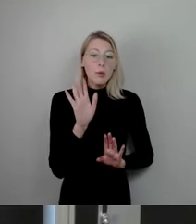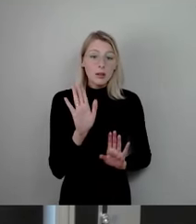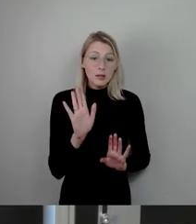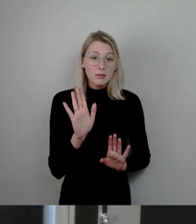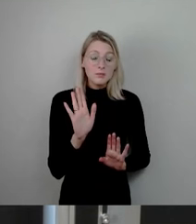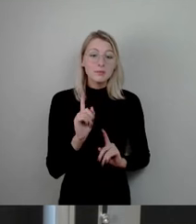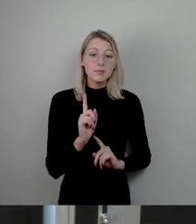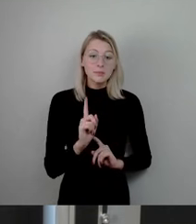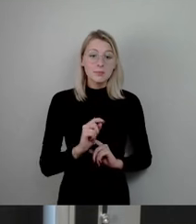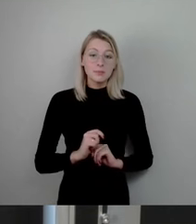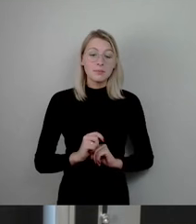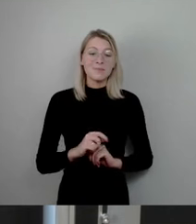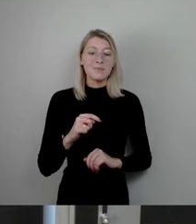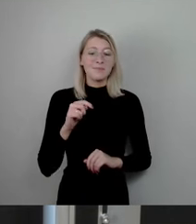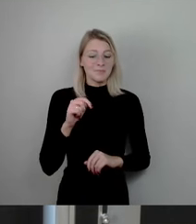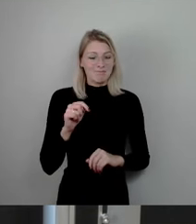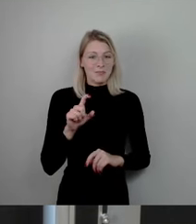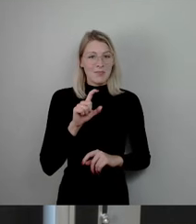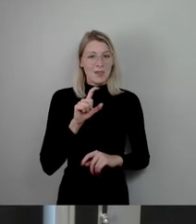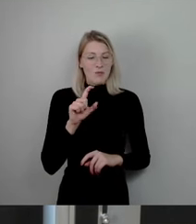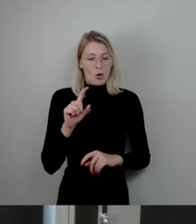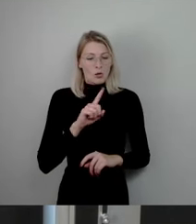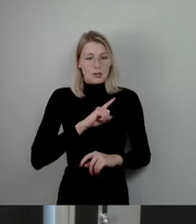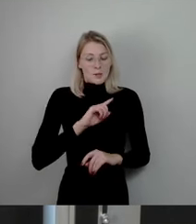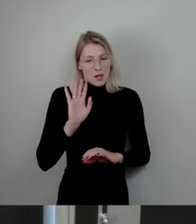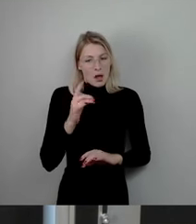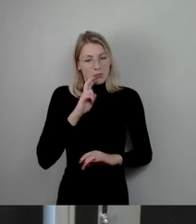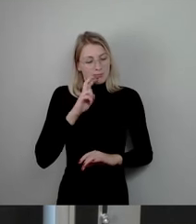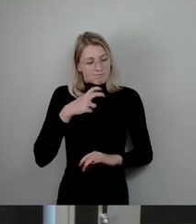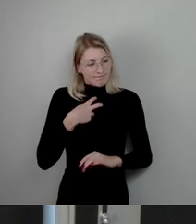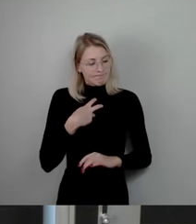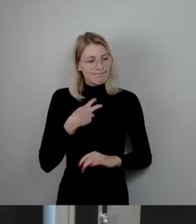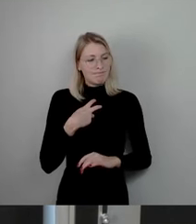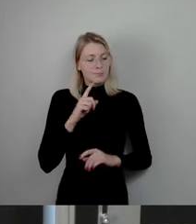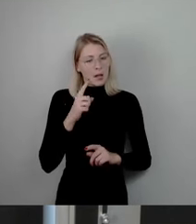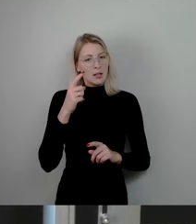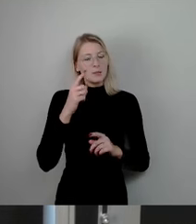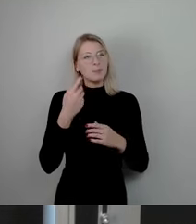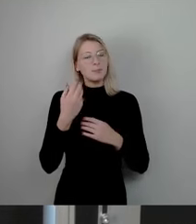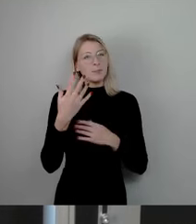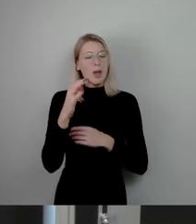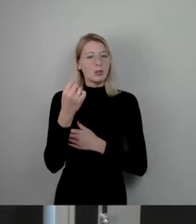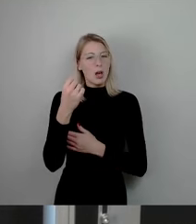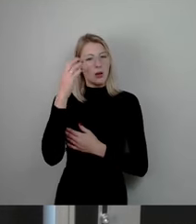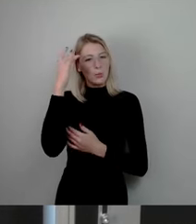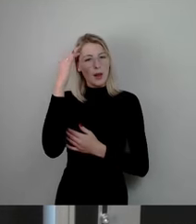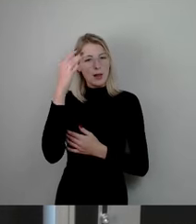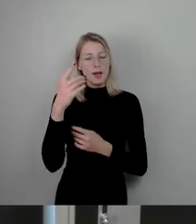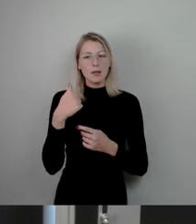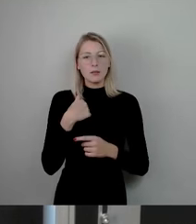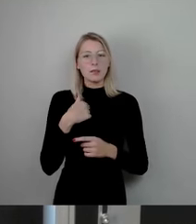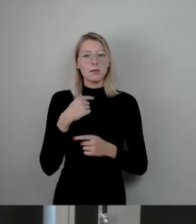Aber die Woche hat auch mich bestärkt, stärker darüber nachzudenken. Denn ich musste zweimal auf dem Weg zu diesem